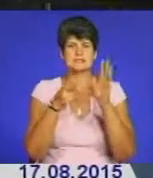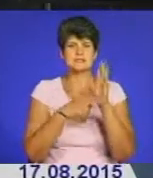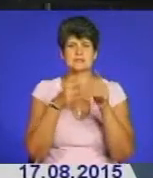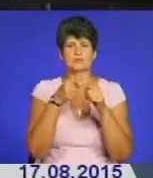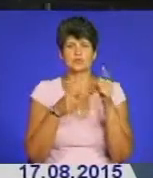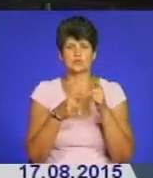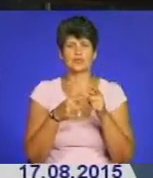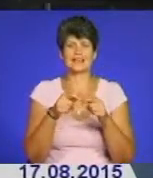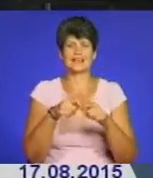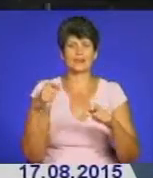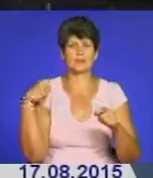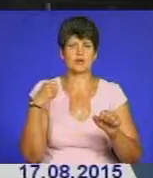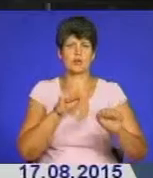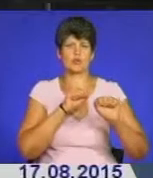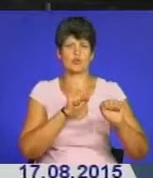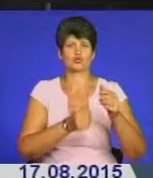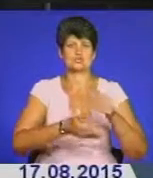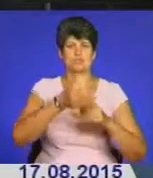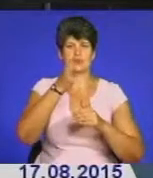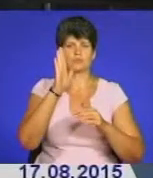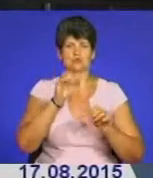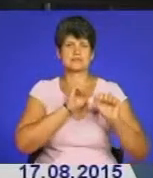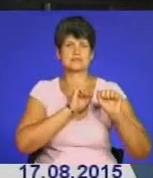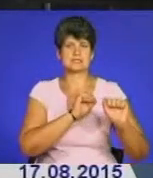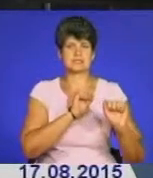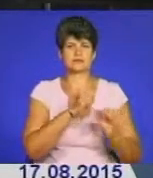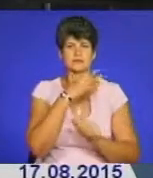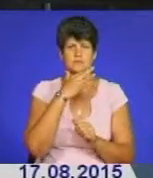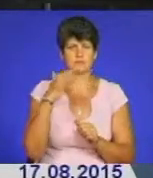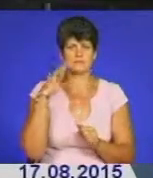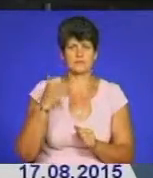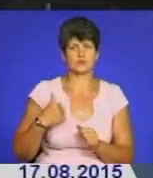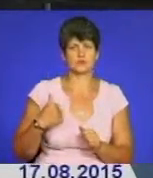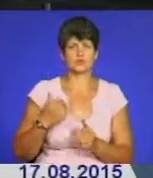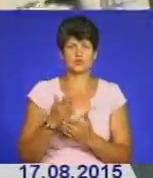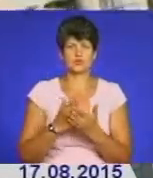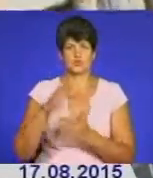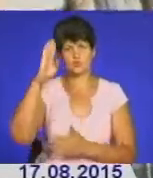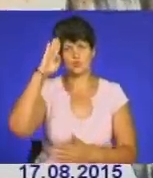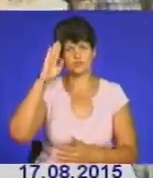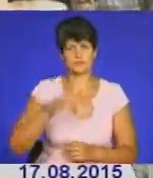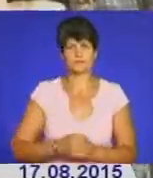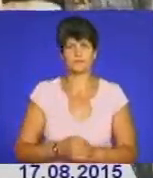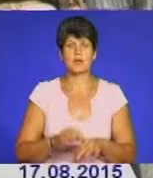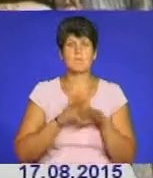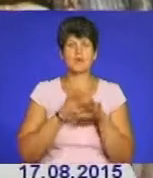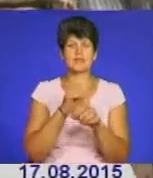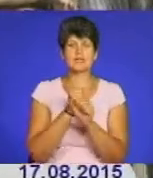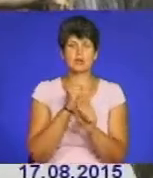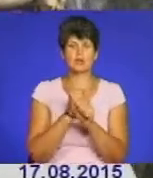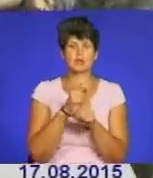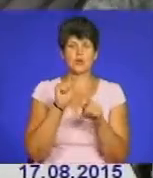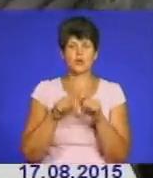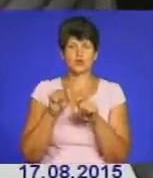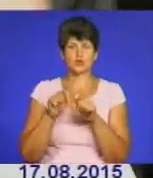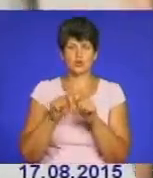кілометрів оборонної стіни, яка стане надійним захистом для сотень військовослужбовців. Проведення робіт контролює комісія